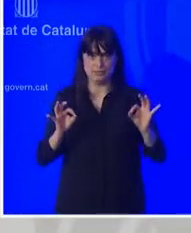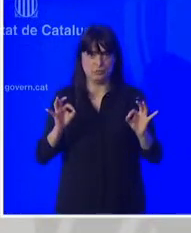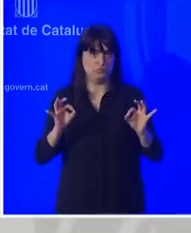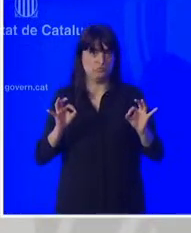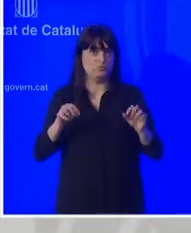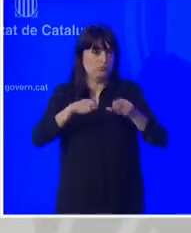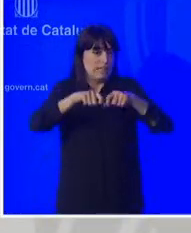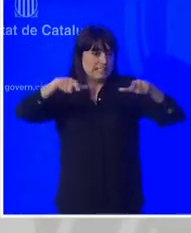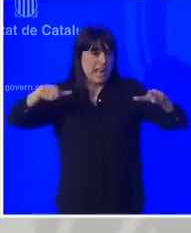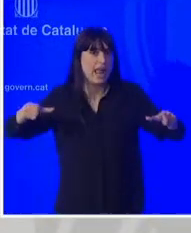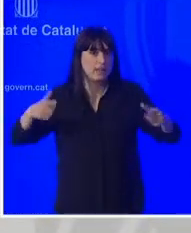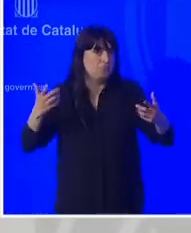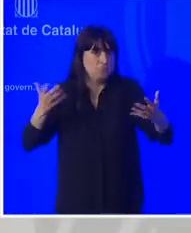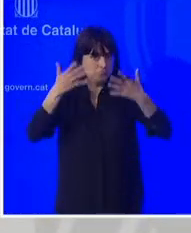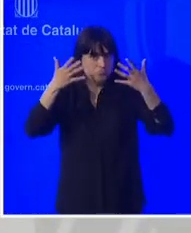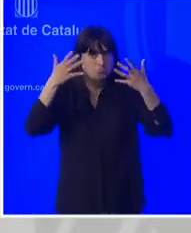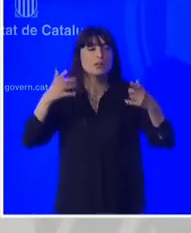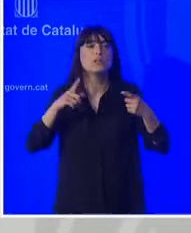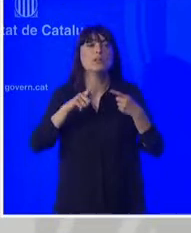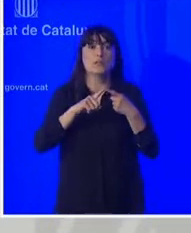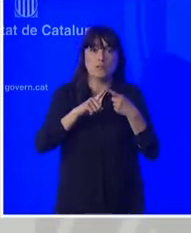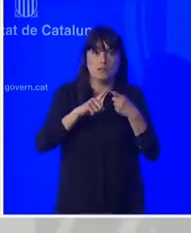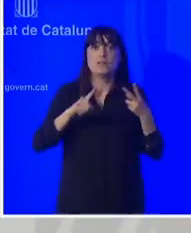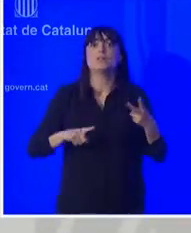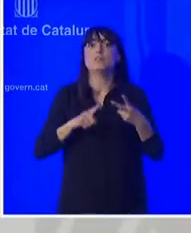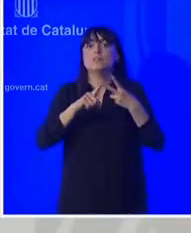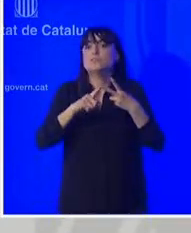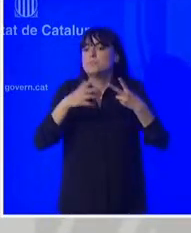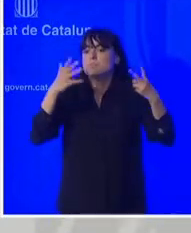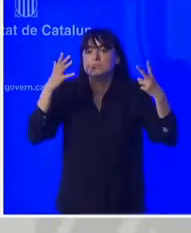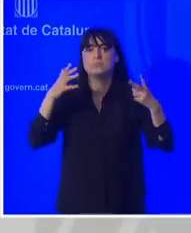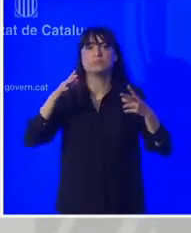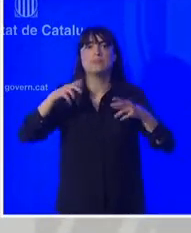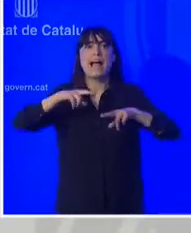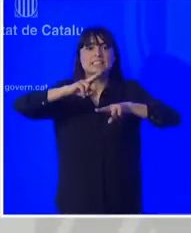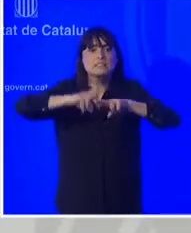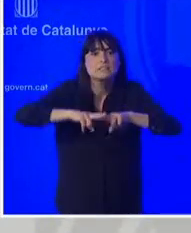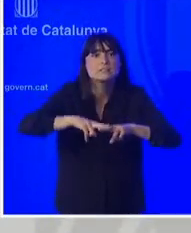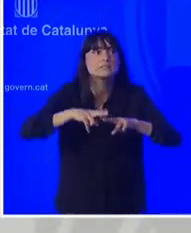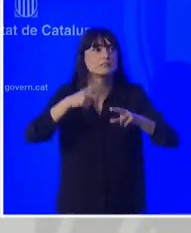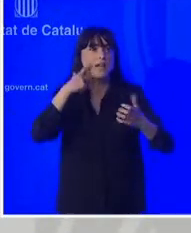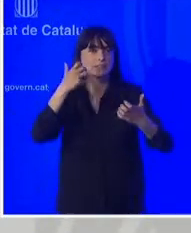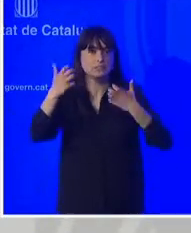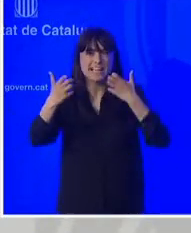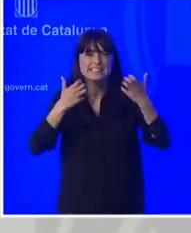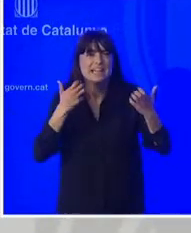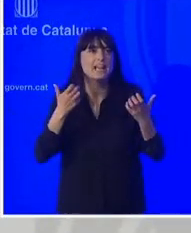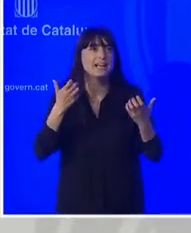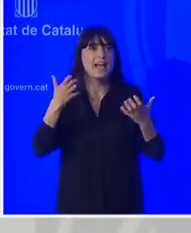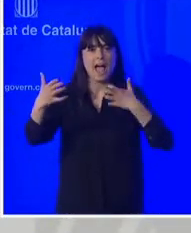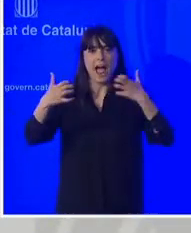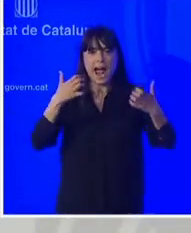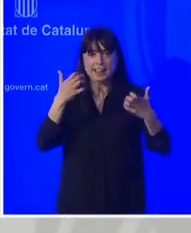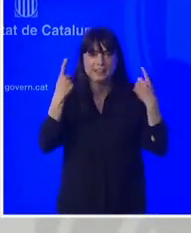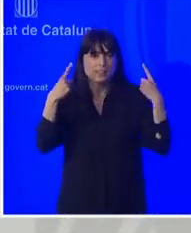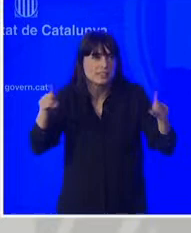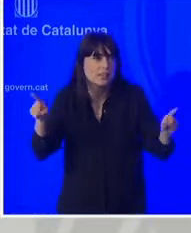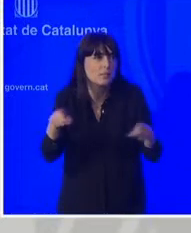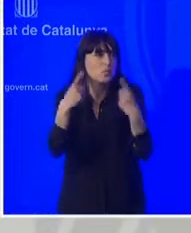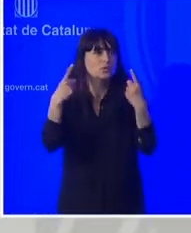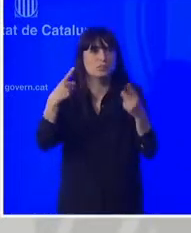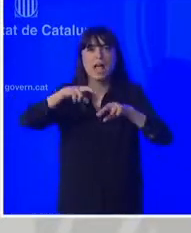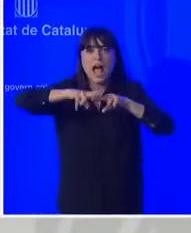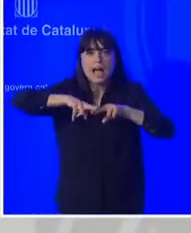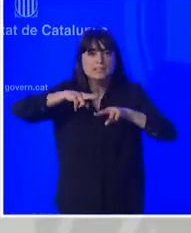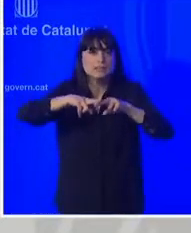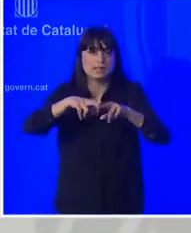o per treball per compte d'un altre en tota classe d'espectacles, d'arts escèniques, música i actes en viu, en